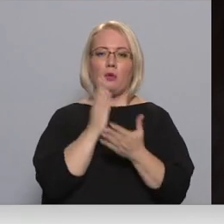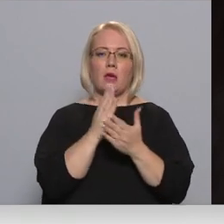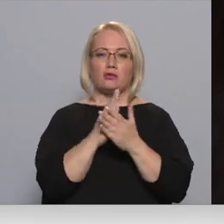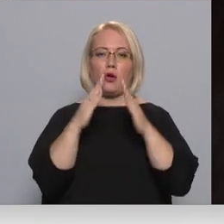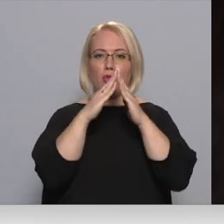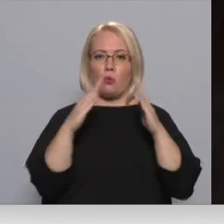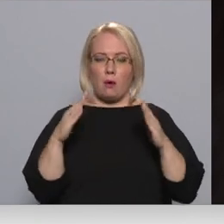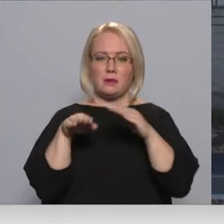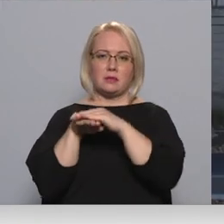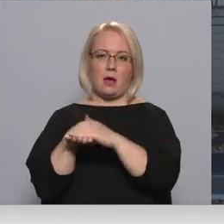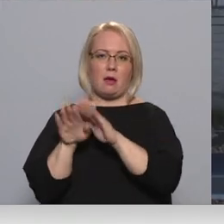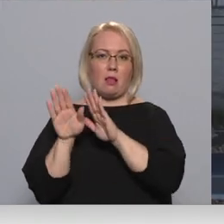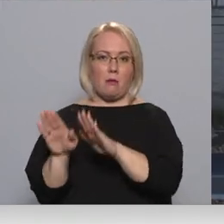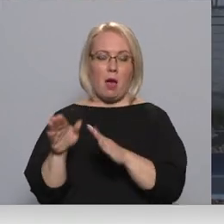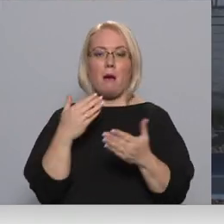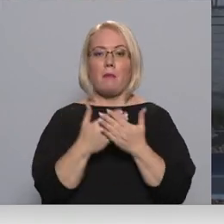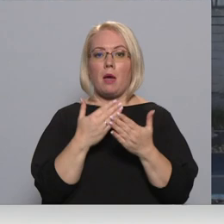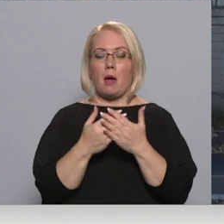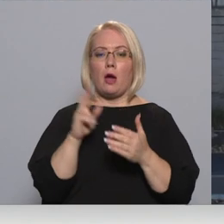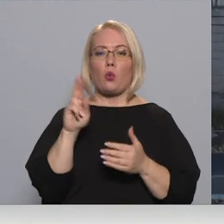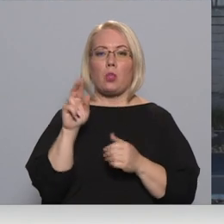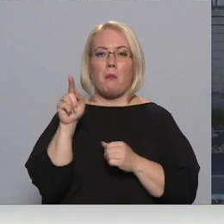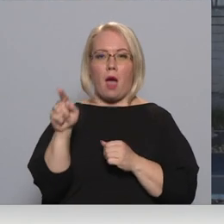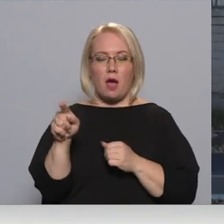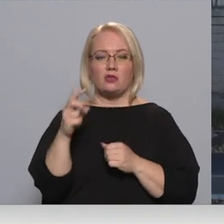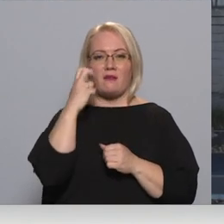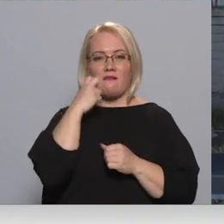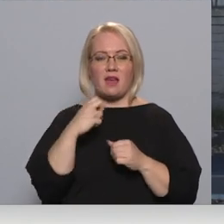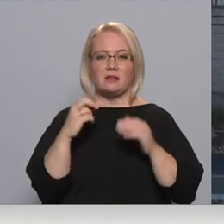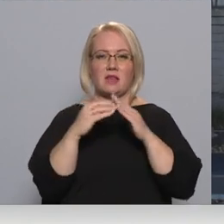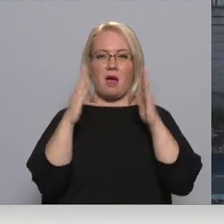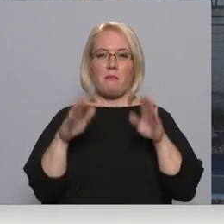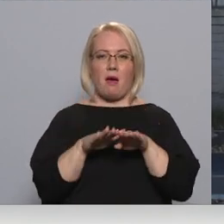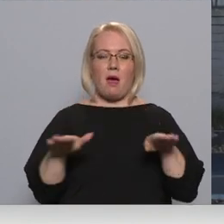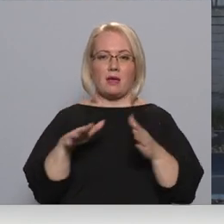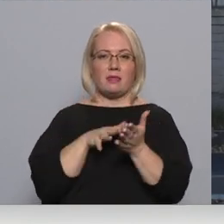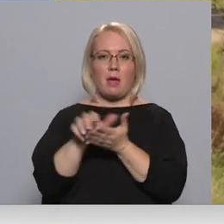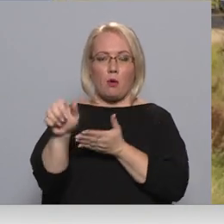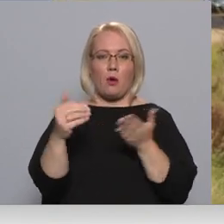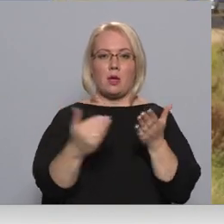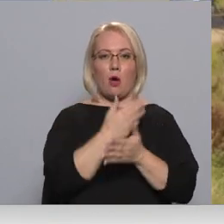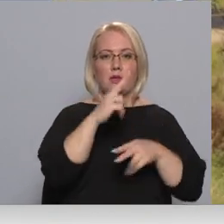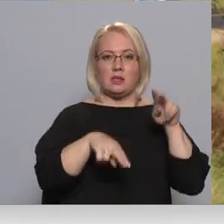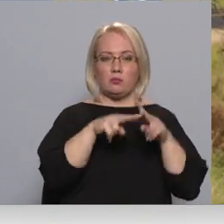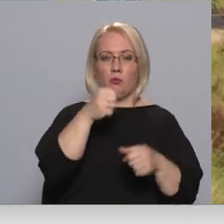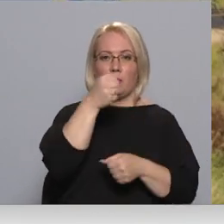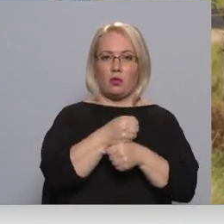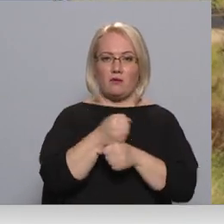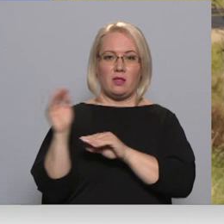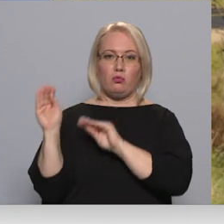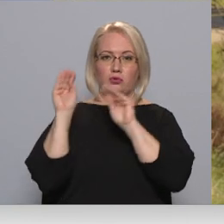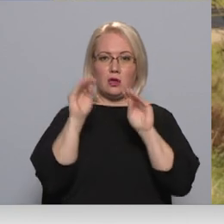nojumas tiekot saglabātas. Piemēram, Rudbāržos vecās platformas demontāža jaunas izbūve, pieturvietas zīmes